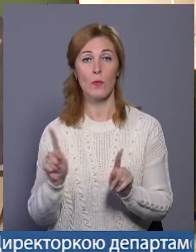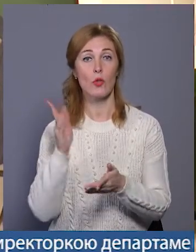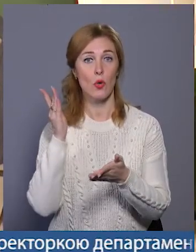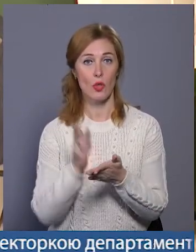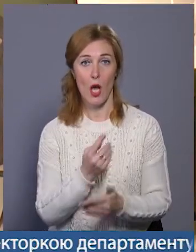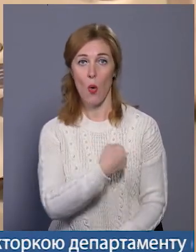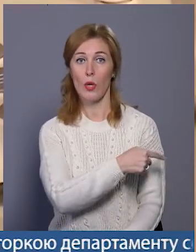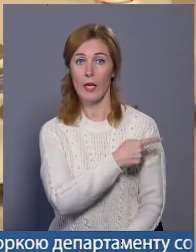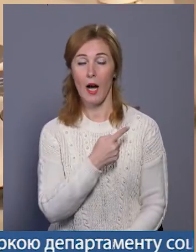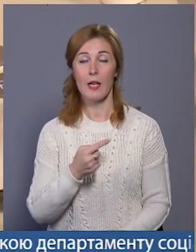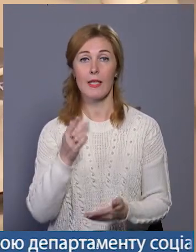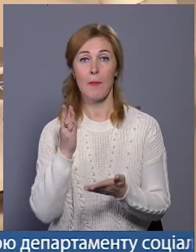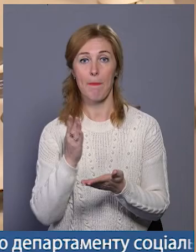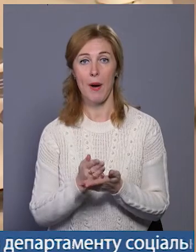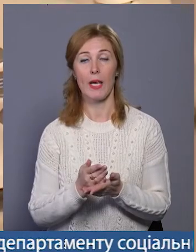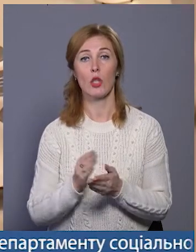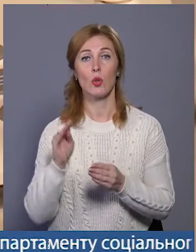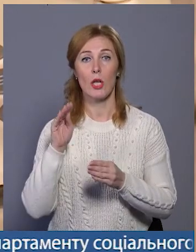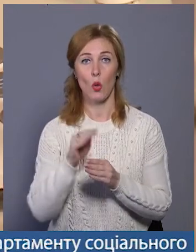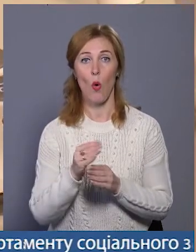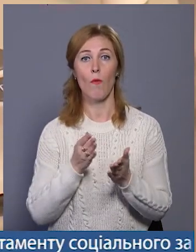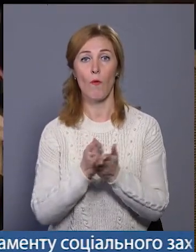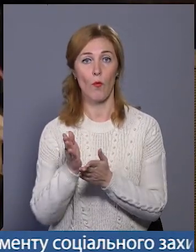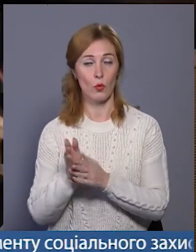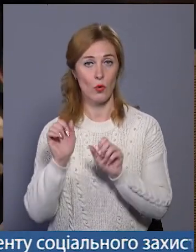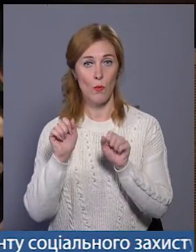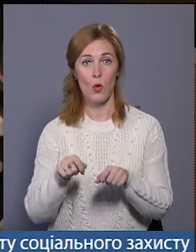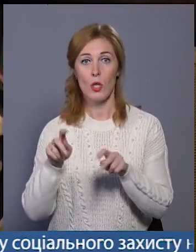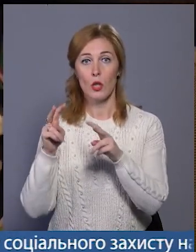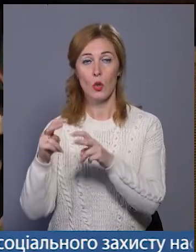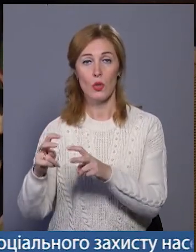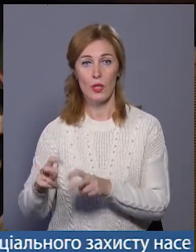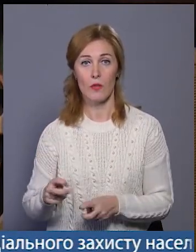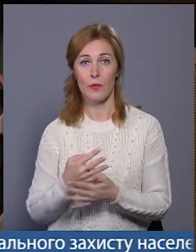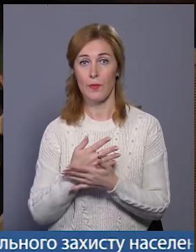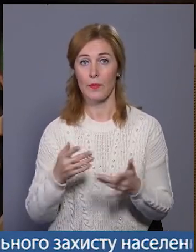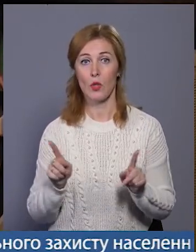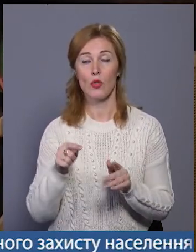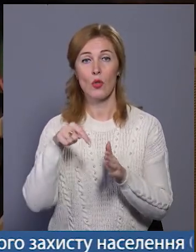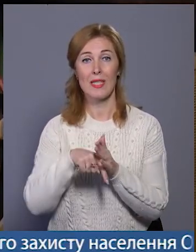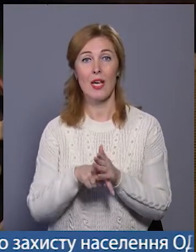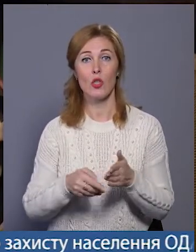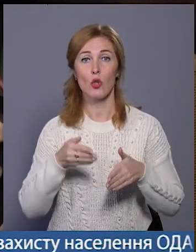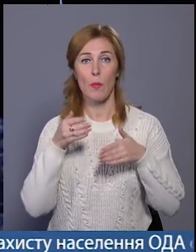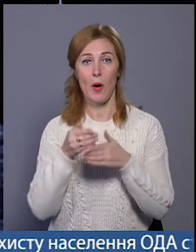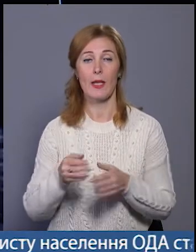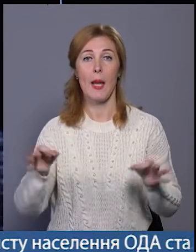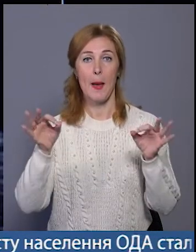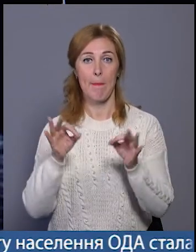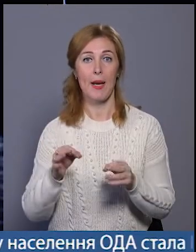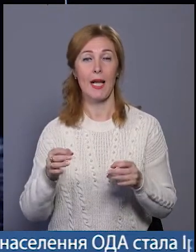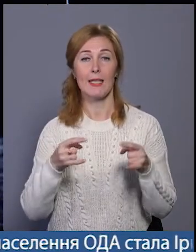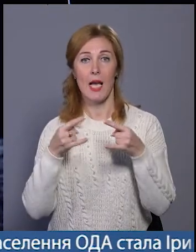новий УЗД-апарат має додаткову функцію. На ньому можна досліджувати еластичність тканин, що значно допомагає при діагностиці